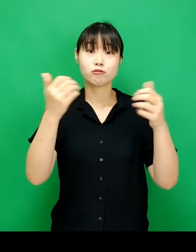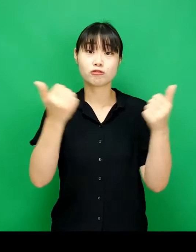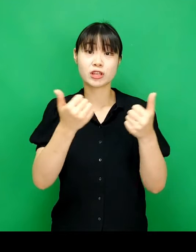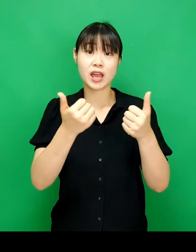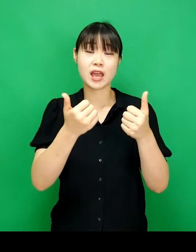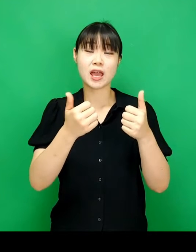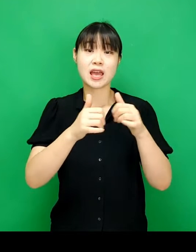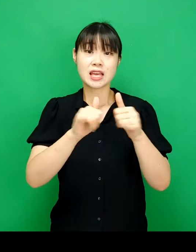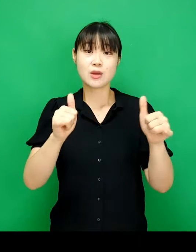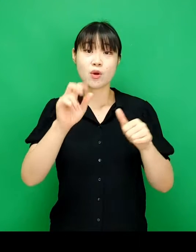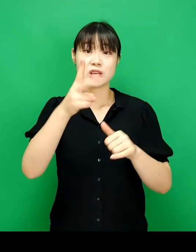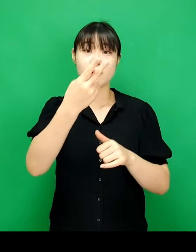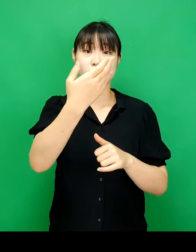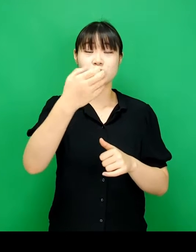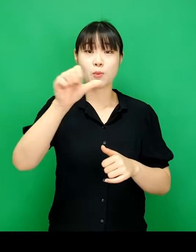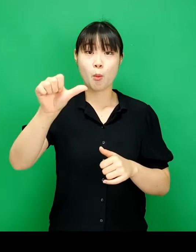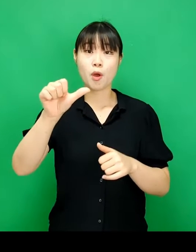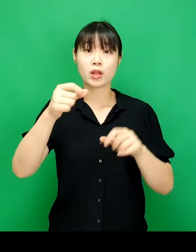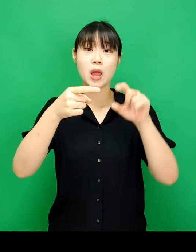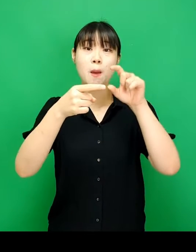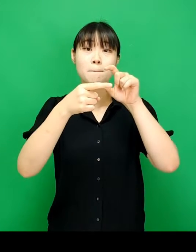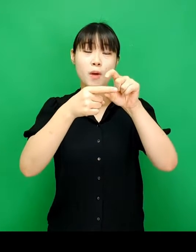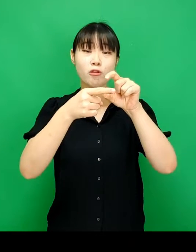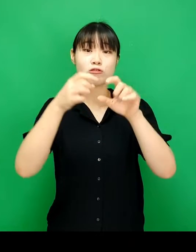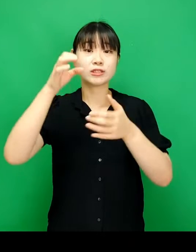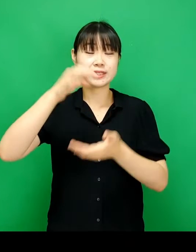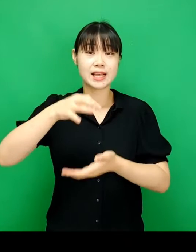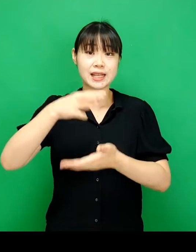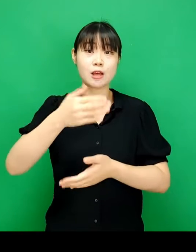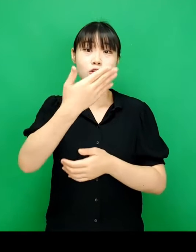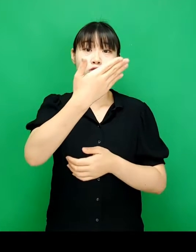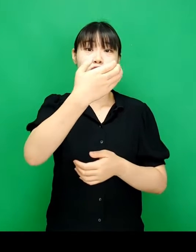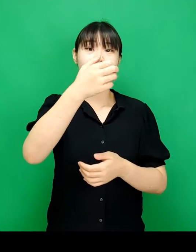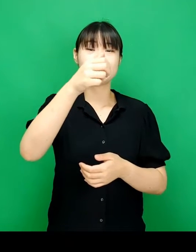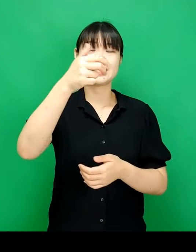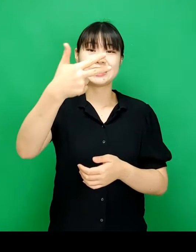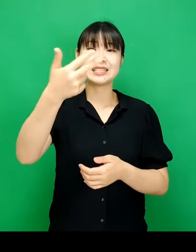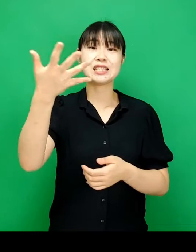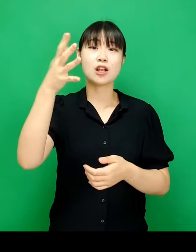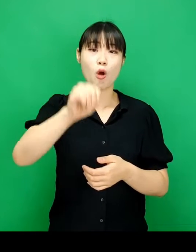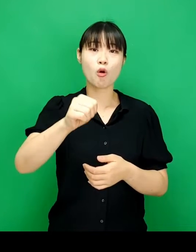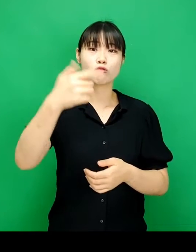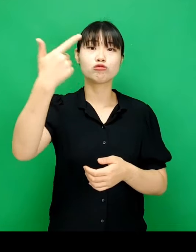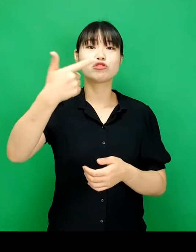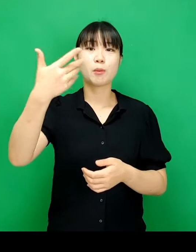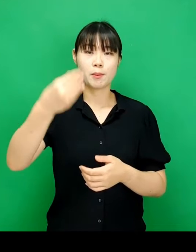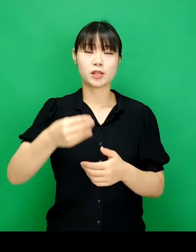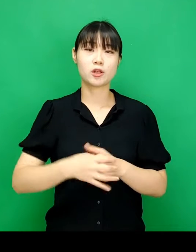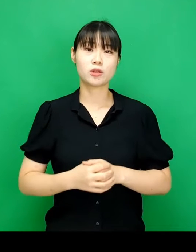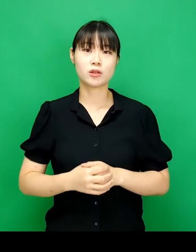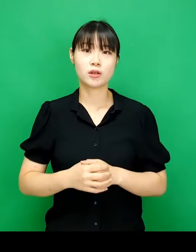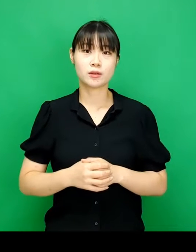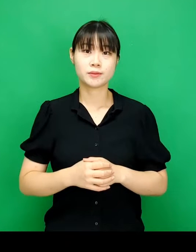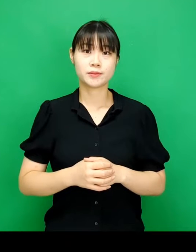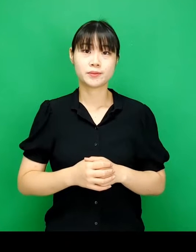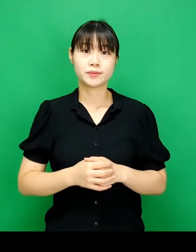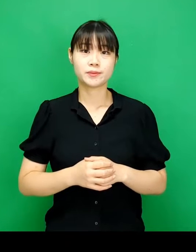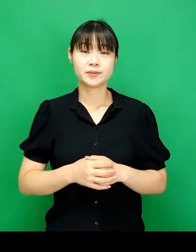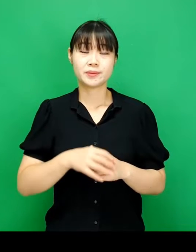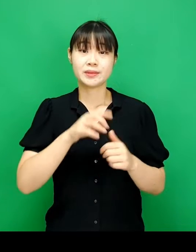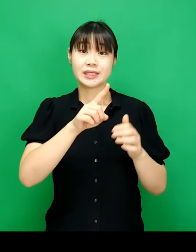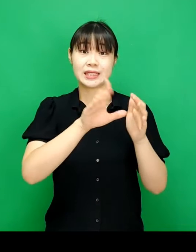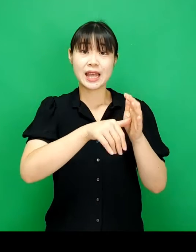2014년 국회의원 295명의 평균 재산은 97억 6천만원이었습니다